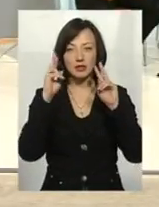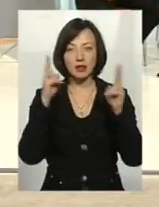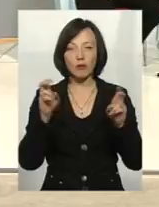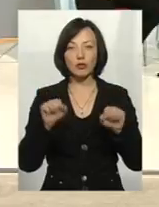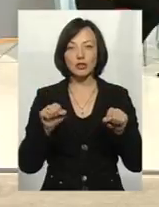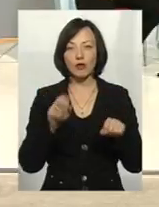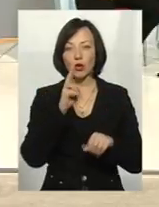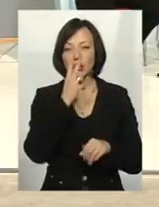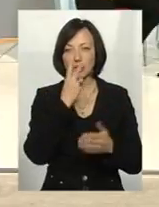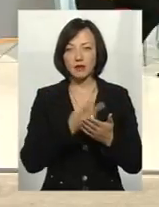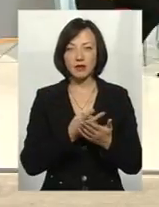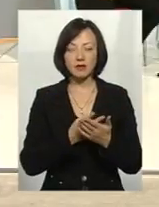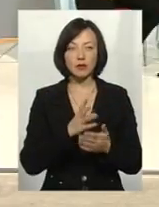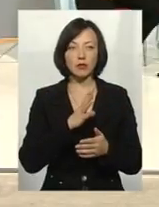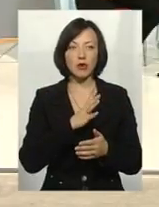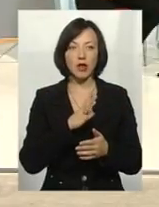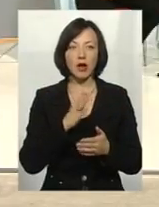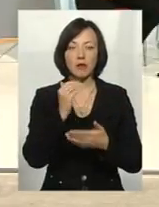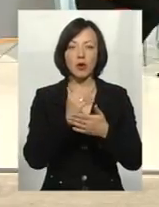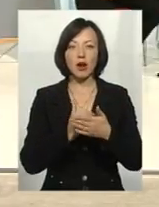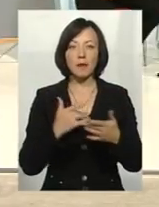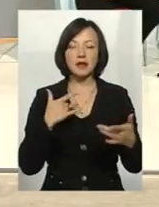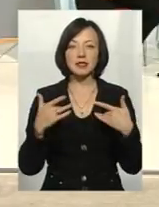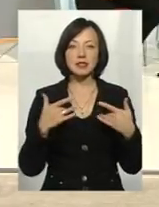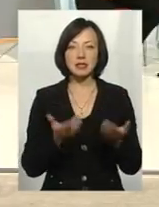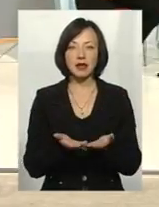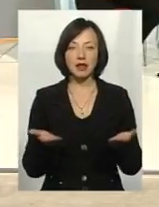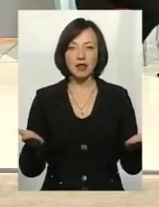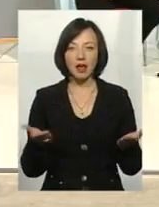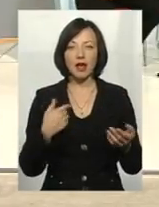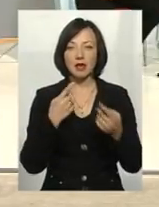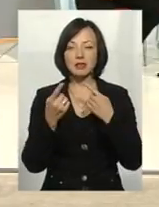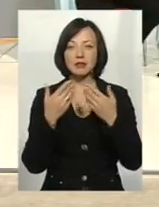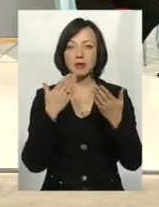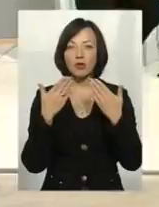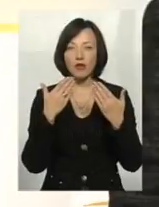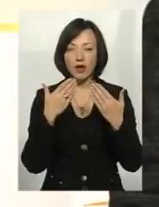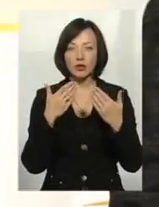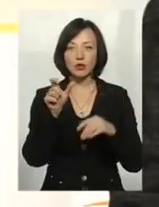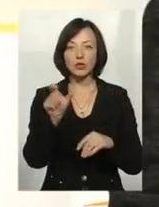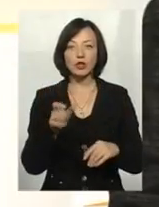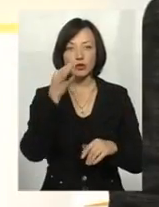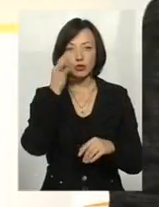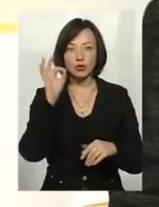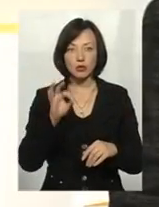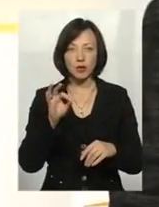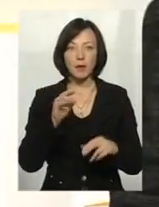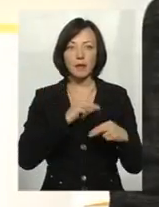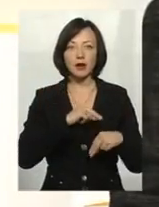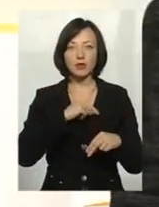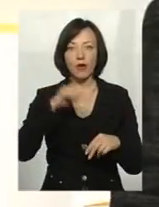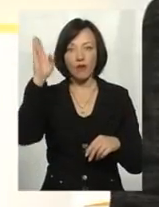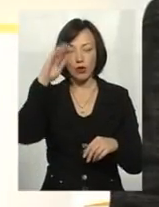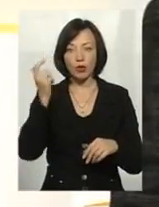можливо, хтось дивився, була сцена. Я спілкувався з людиною з досвіду, працюю в госпі. Тоже була